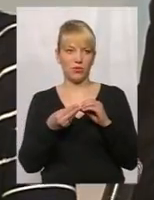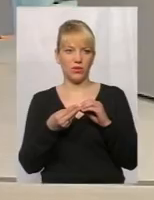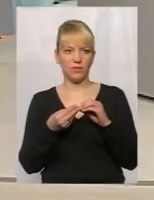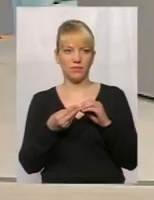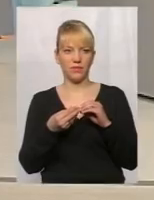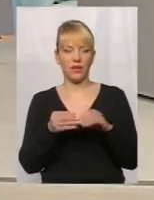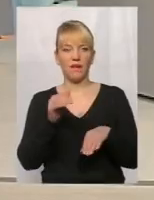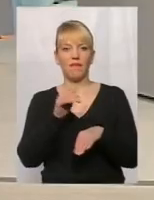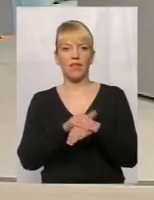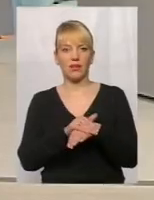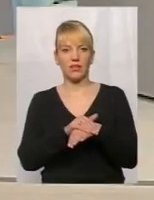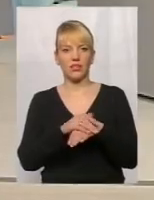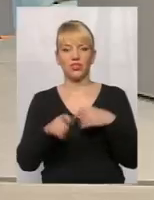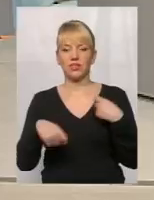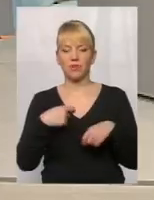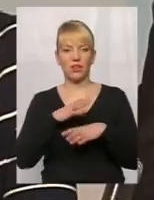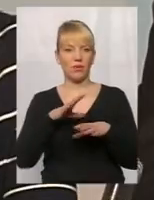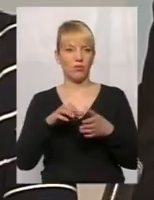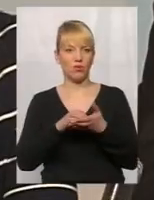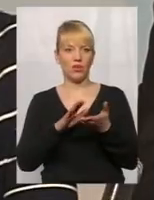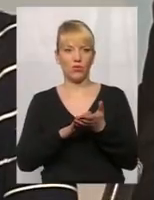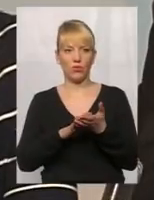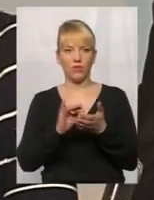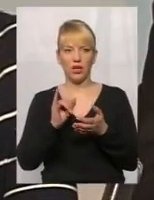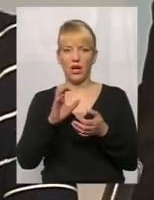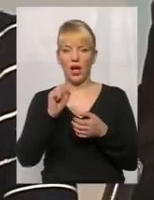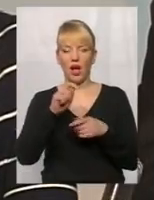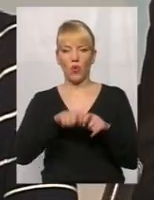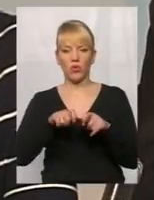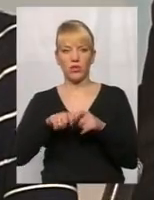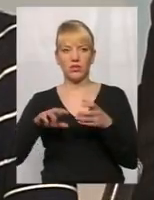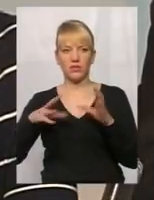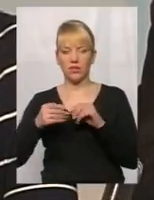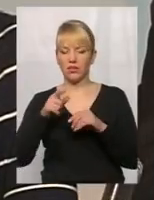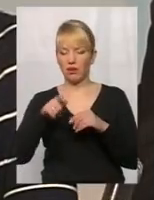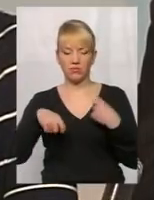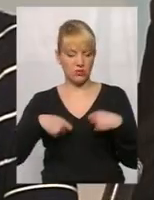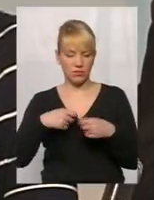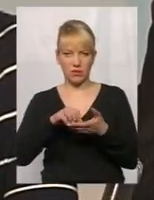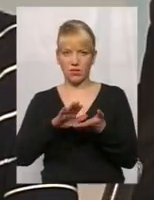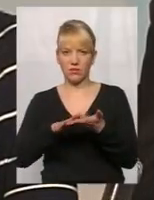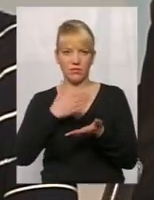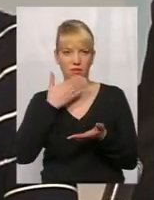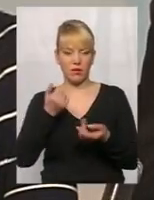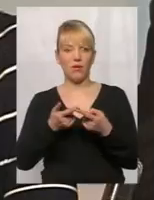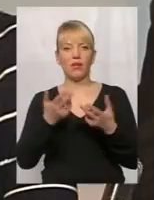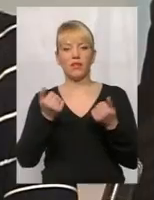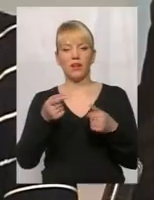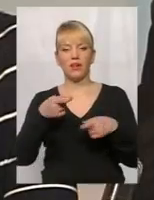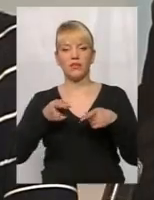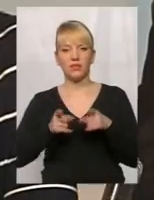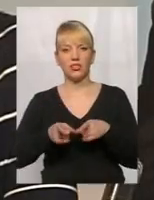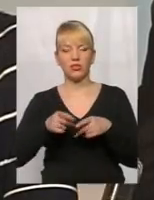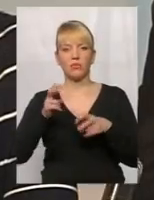Фактично, збитків не було нараховано і в аудиторському звіті про збитки не йдеться. Так, дійсно, підприємством в